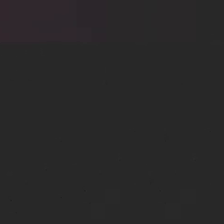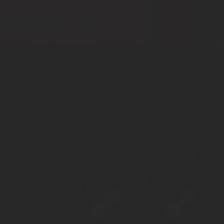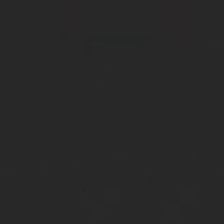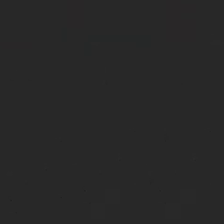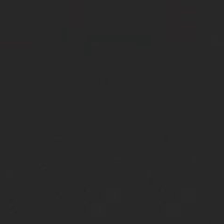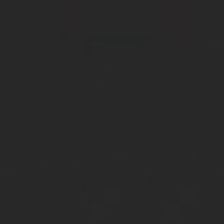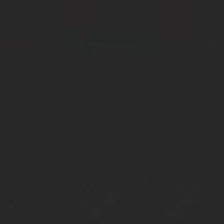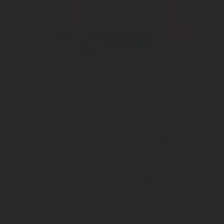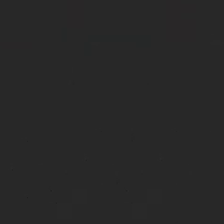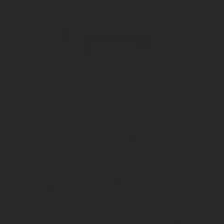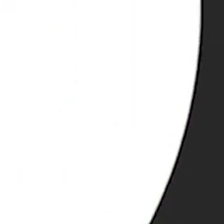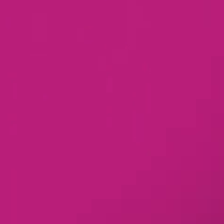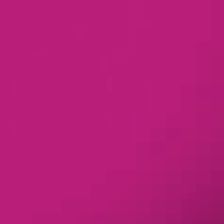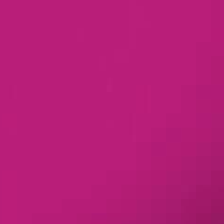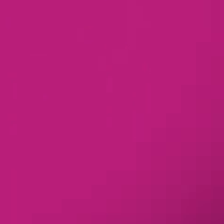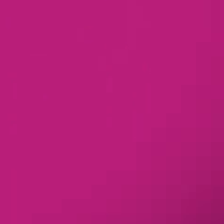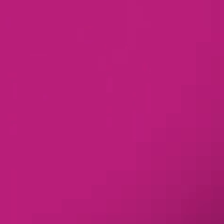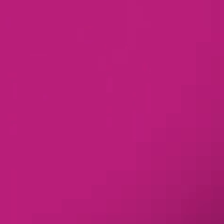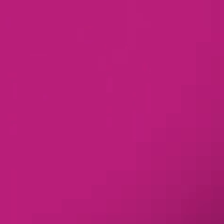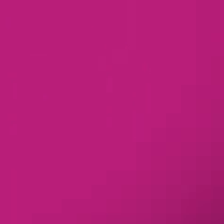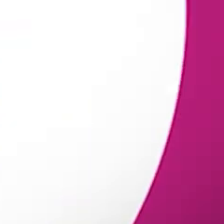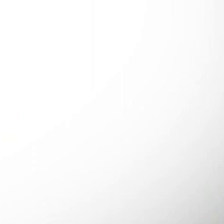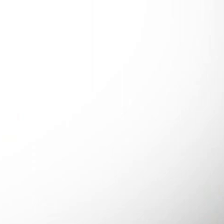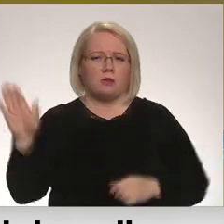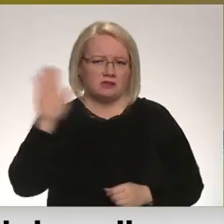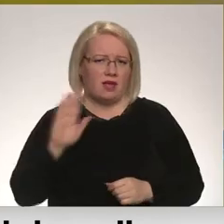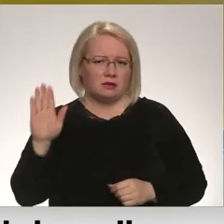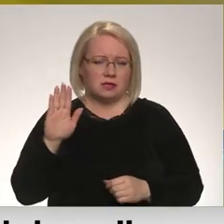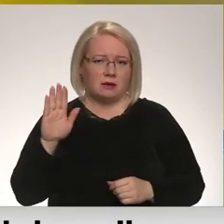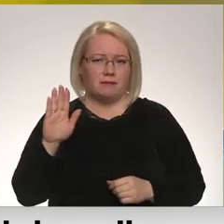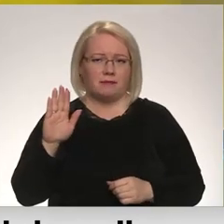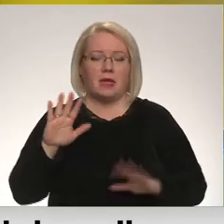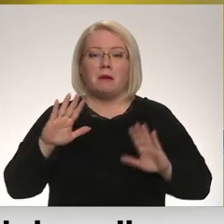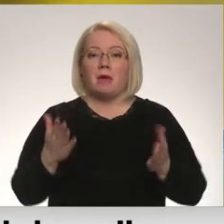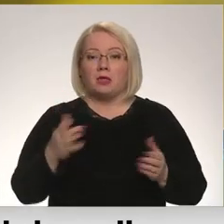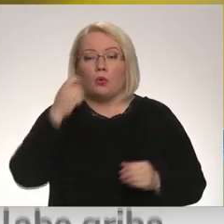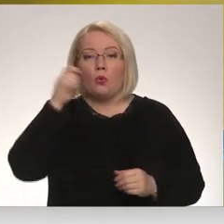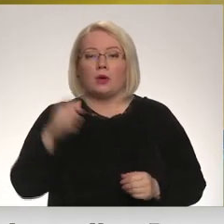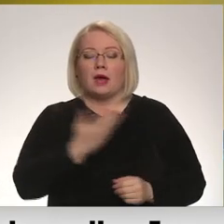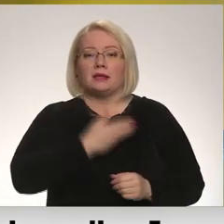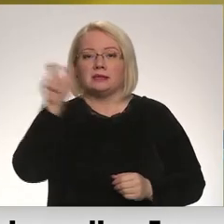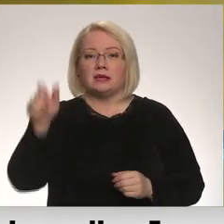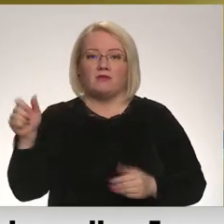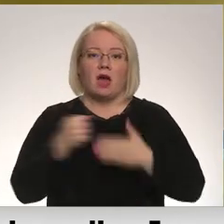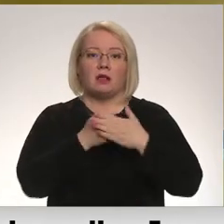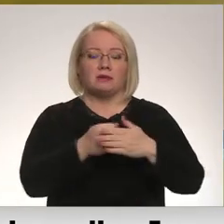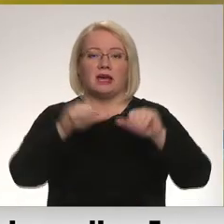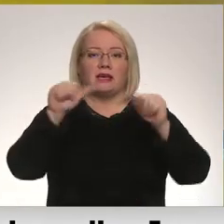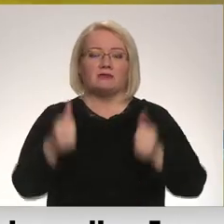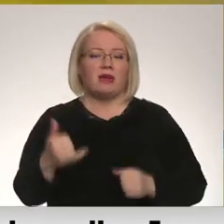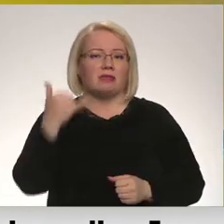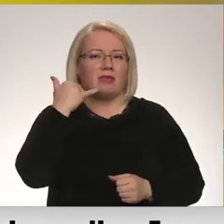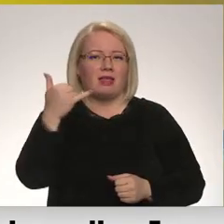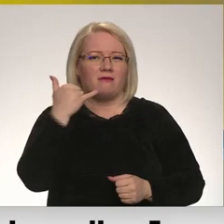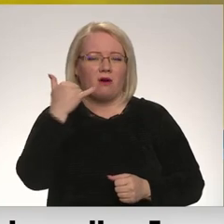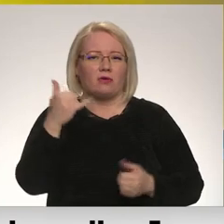Re! Viss ēters ir te! Bet Ukrainas iedzīvotāja atbalstam izveidotā tālruņa